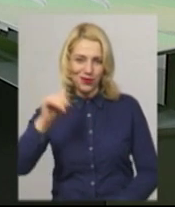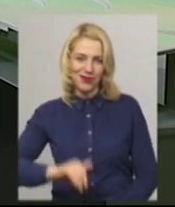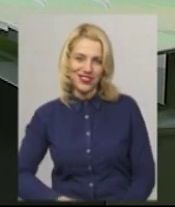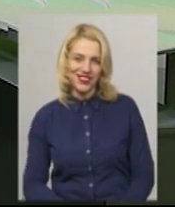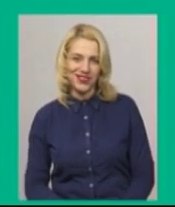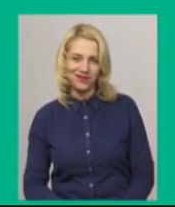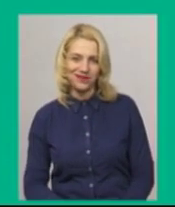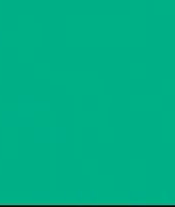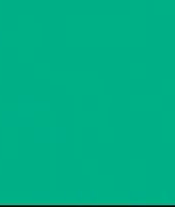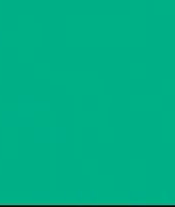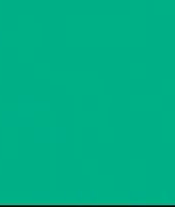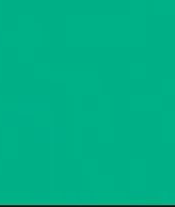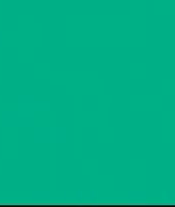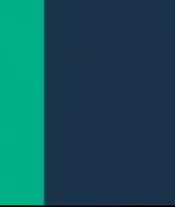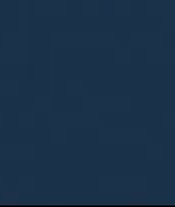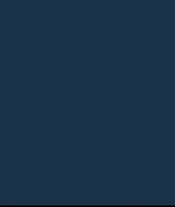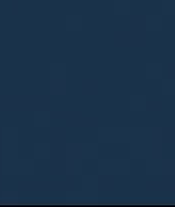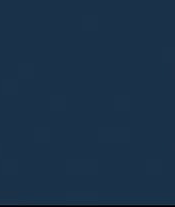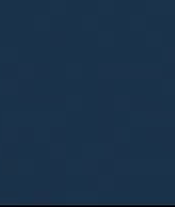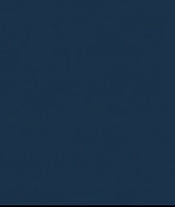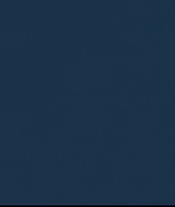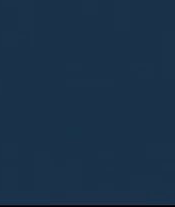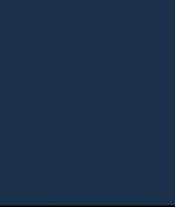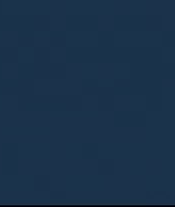Дякую. Дякую. Дякую.